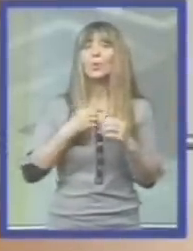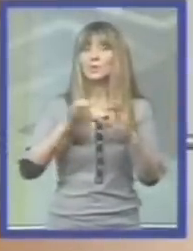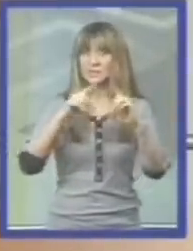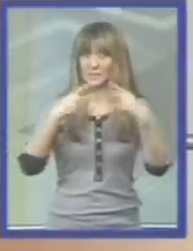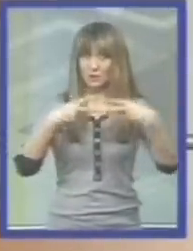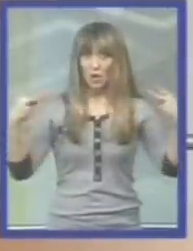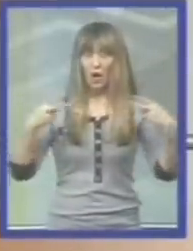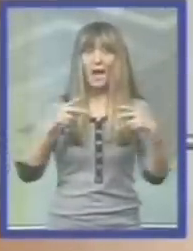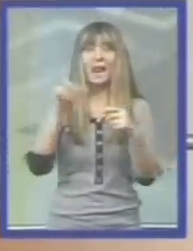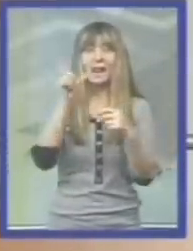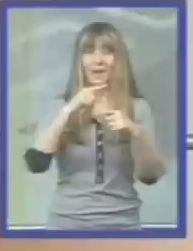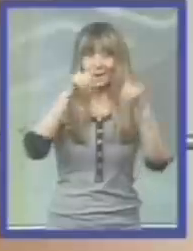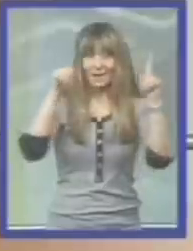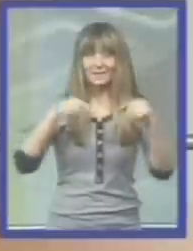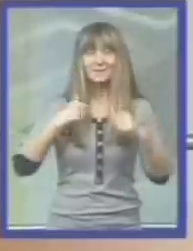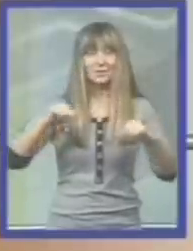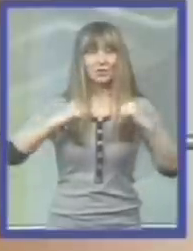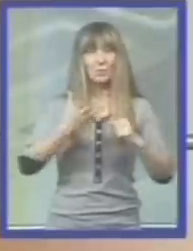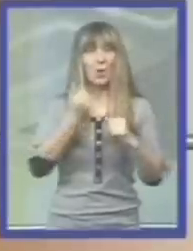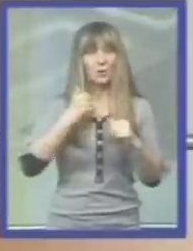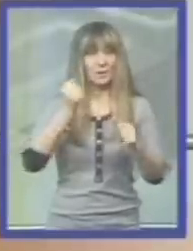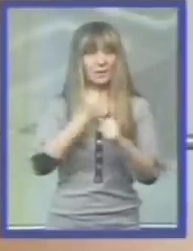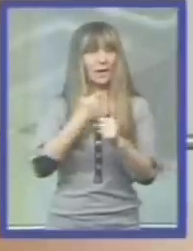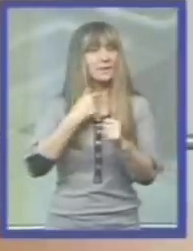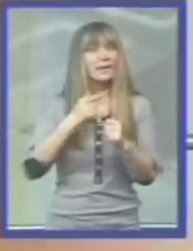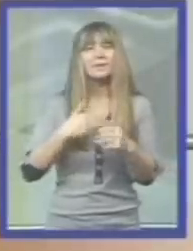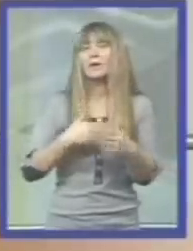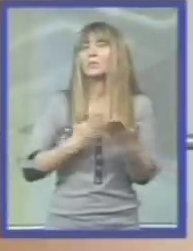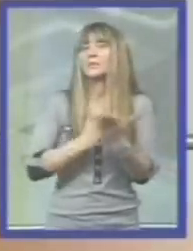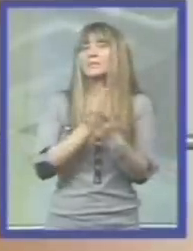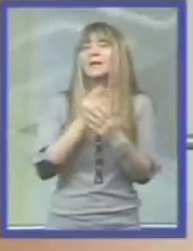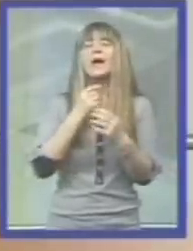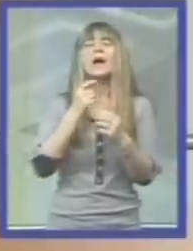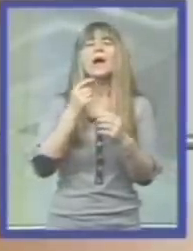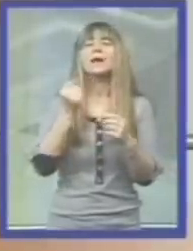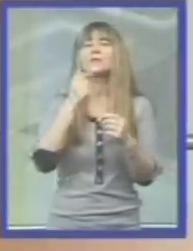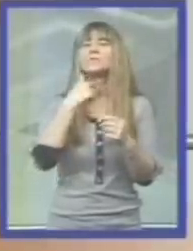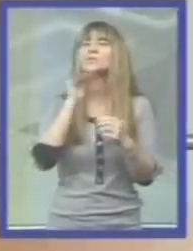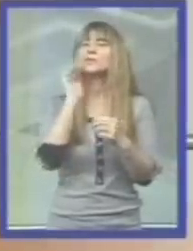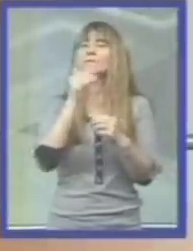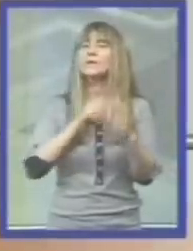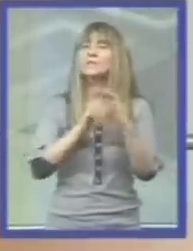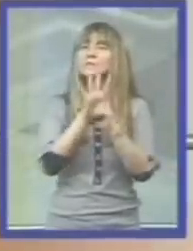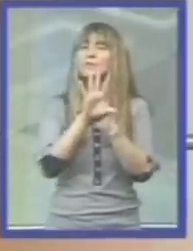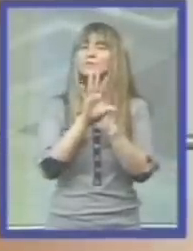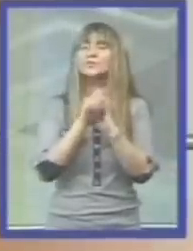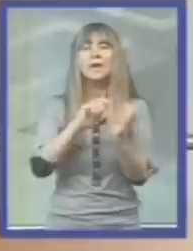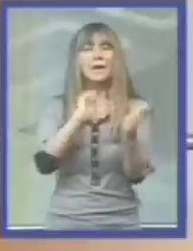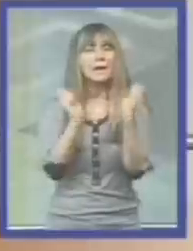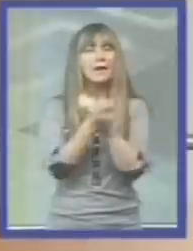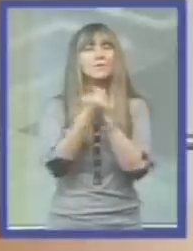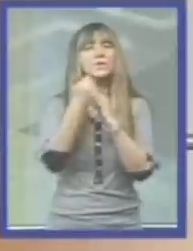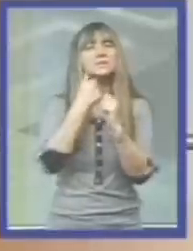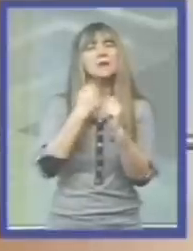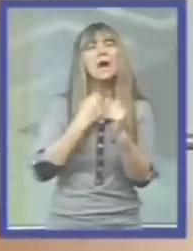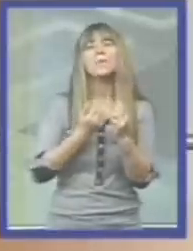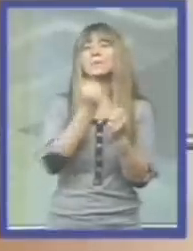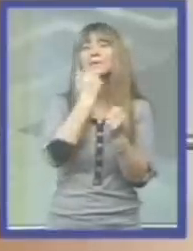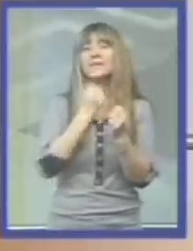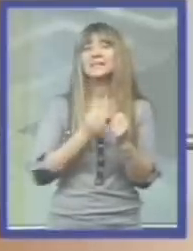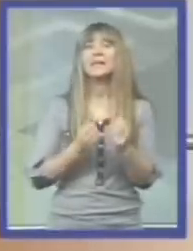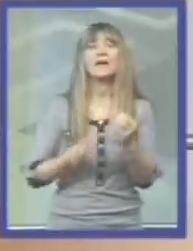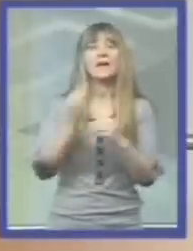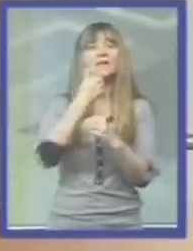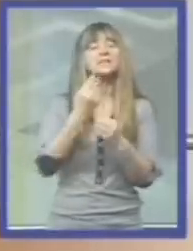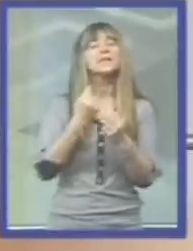slogan liste Da živimo od rada, a ne od privilegija, Radulović je najavio sprovođenje reformi za privredni rast